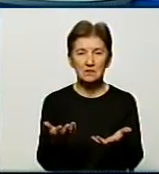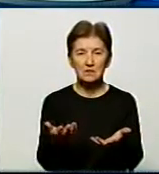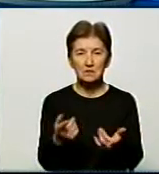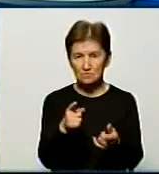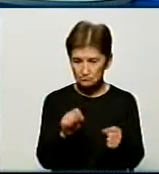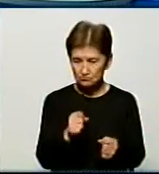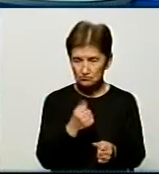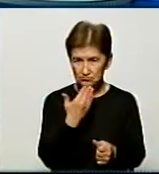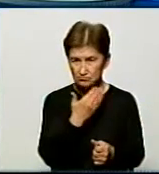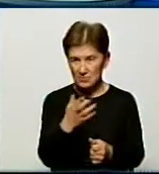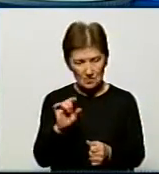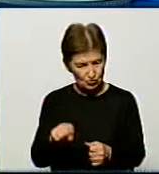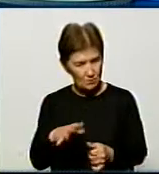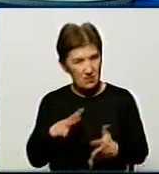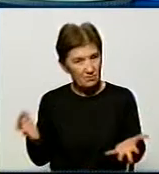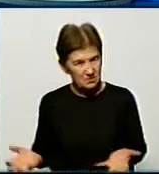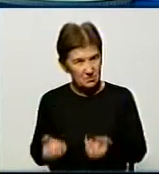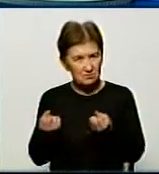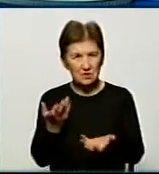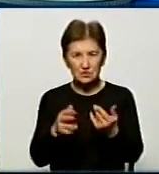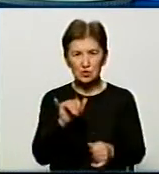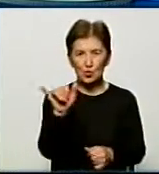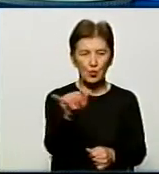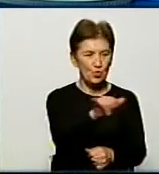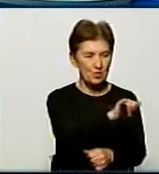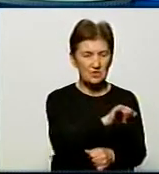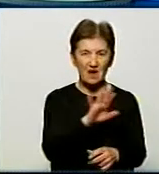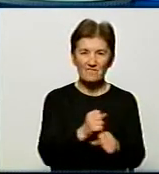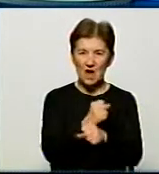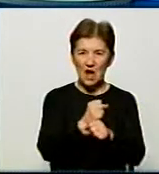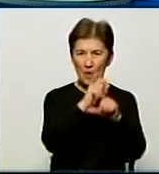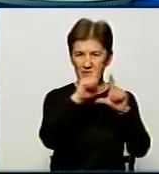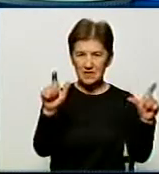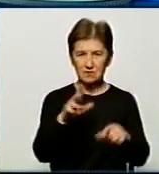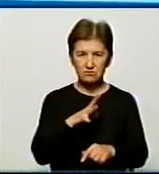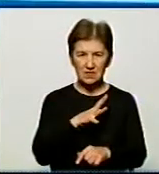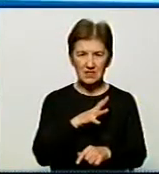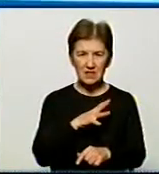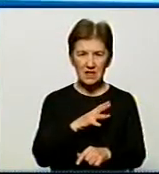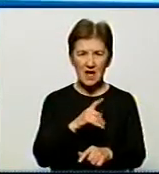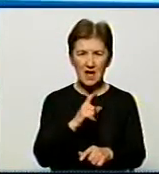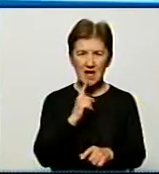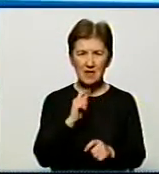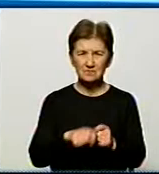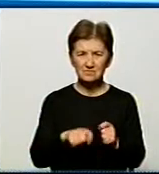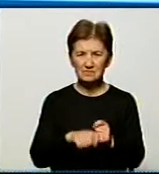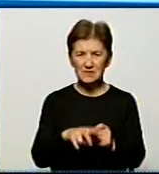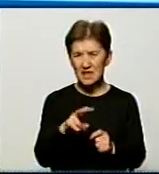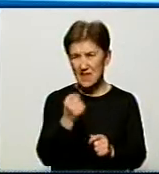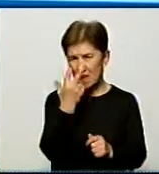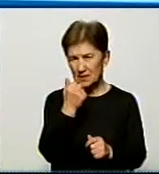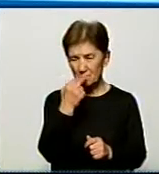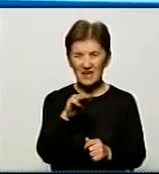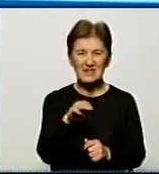людей з цих самих можна було б врятувати, якби у них по місці розташування в аптеках були експрес-тести на грипу, і це б